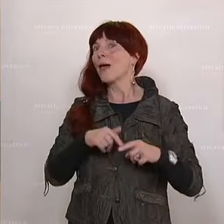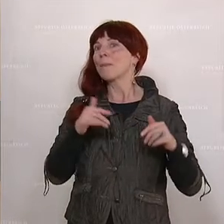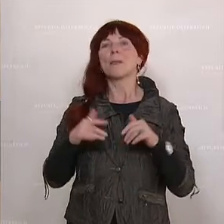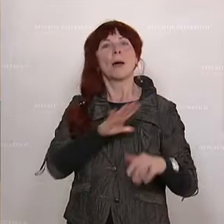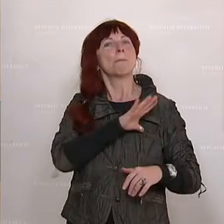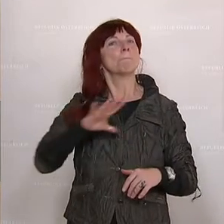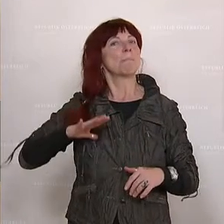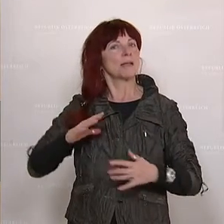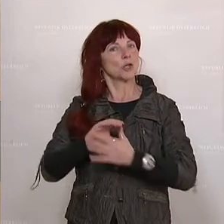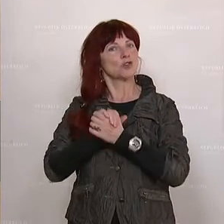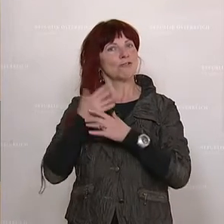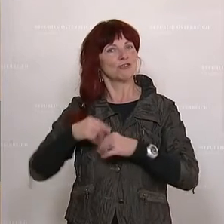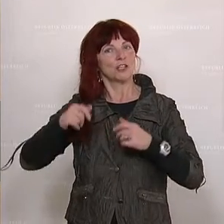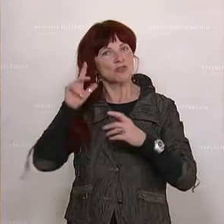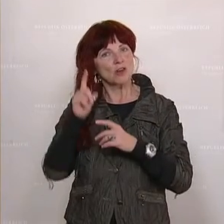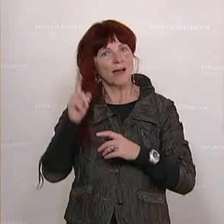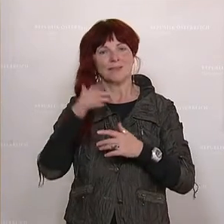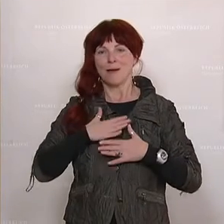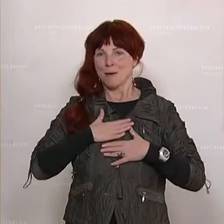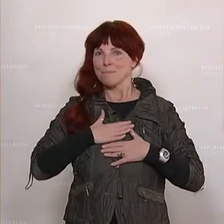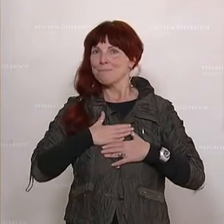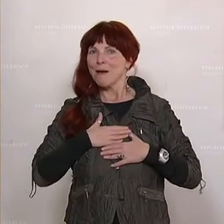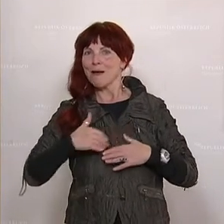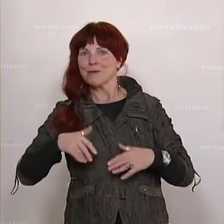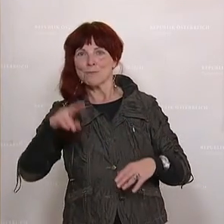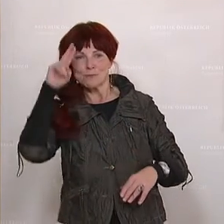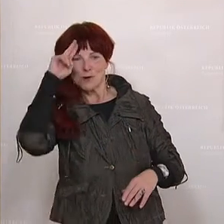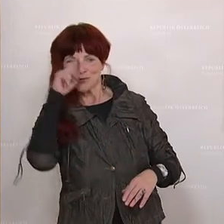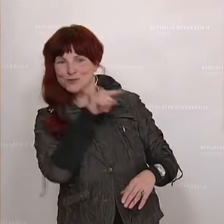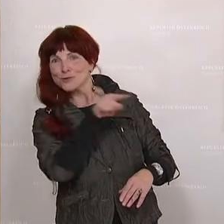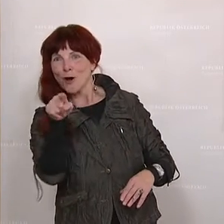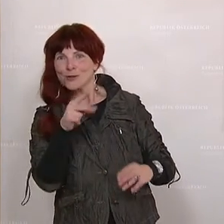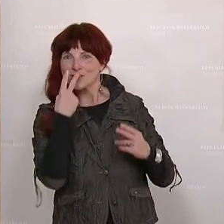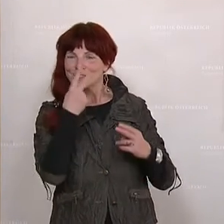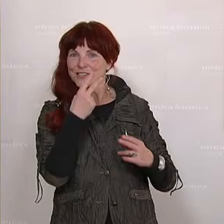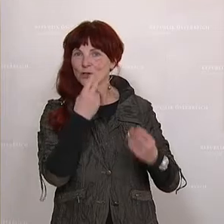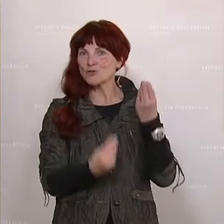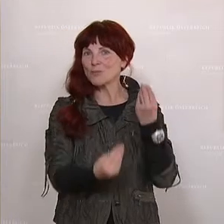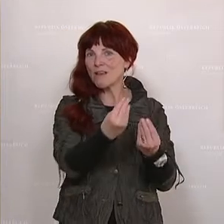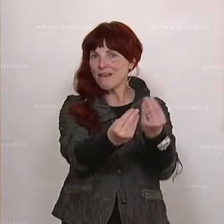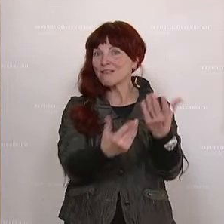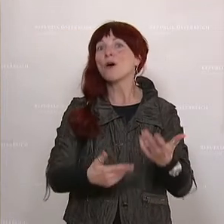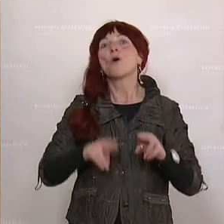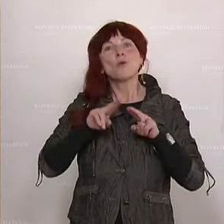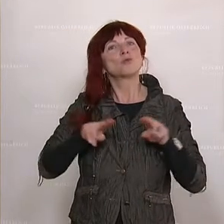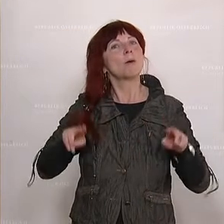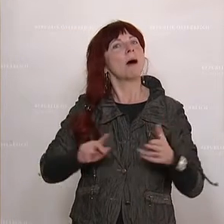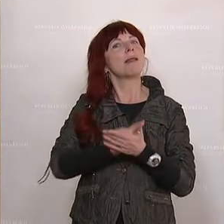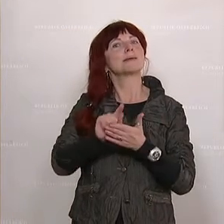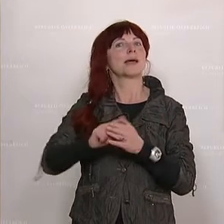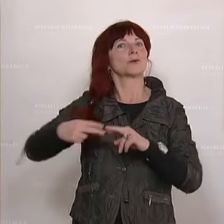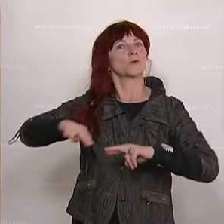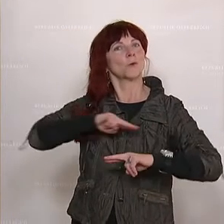Jungs wieder draußen auch spielen sehe. Ich glaube, das wünschen wir uns alle, dass wir in die Normalität jetzt durchstarten. Es war eine schwierige Zeit,